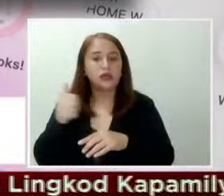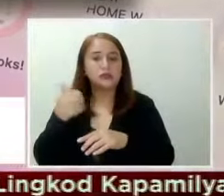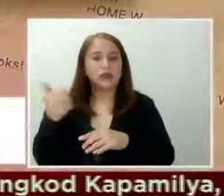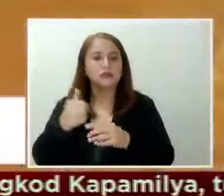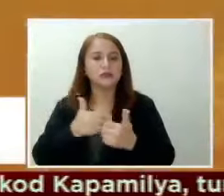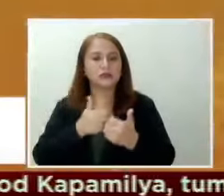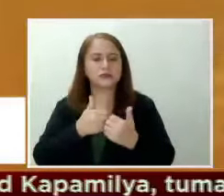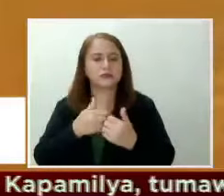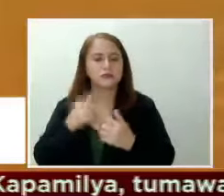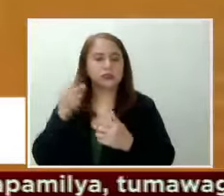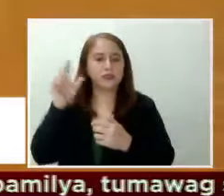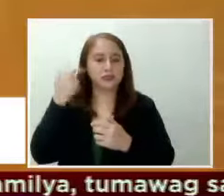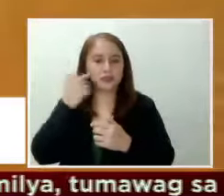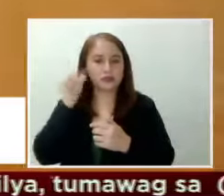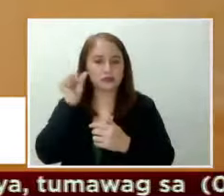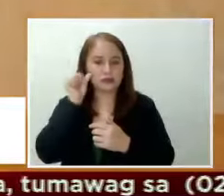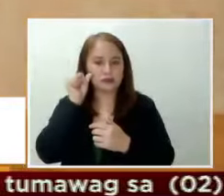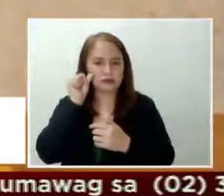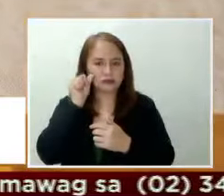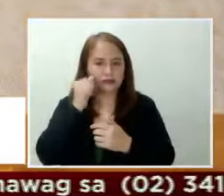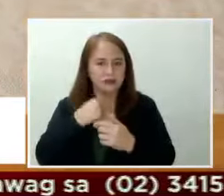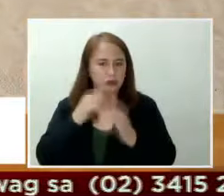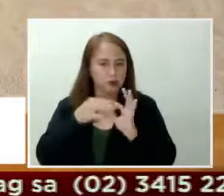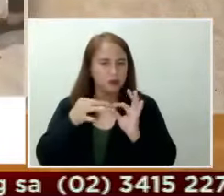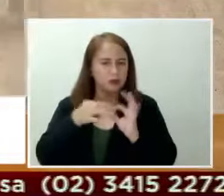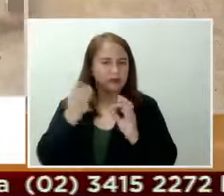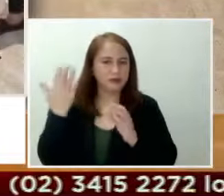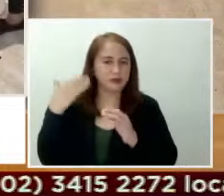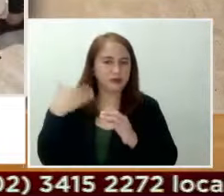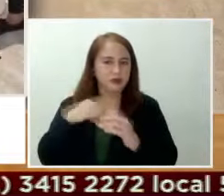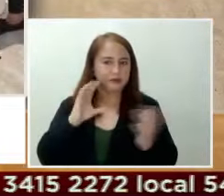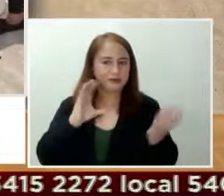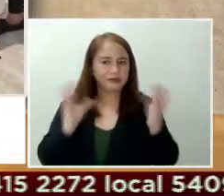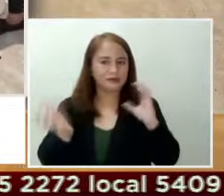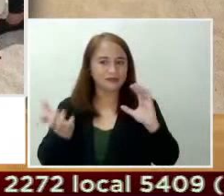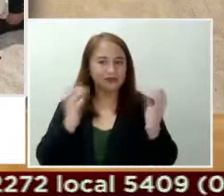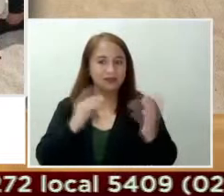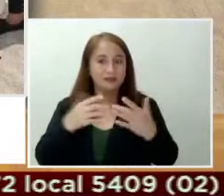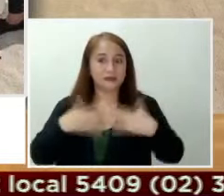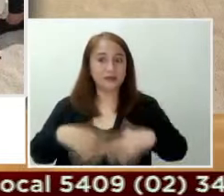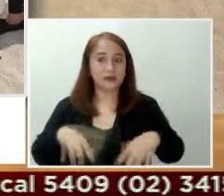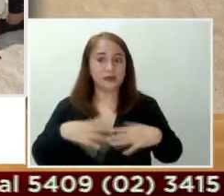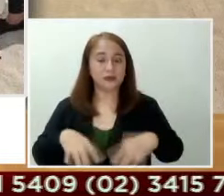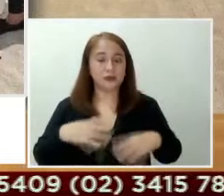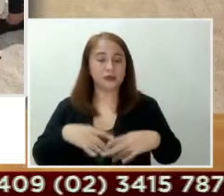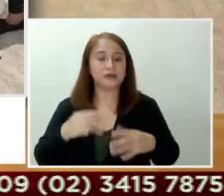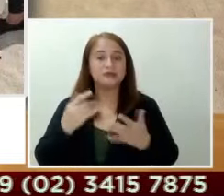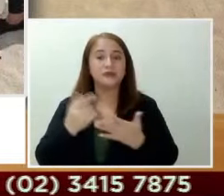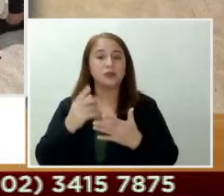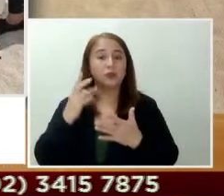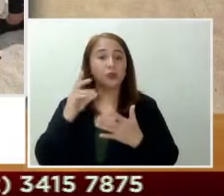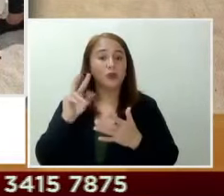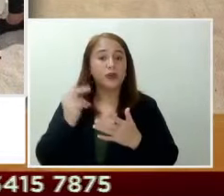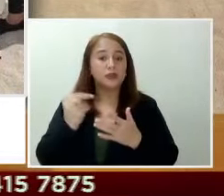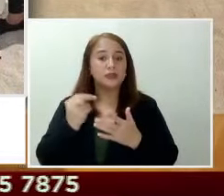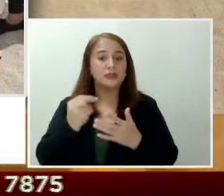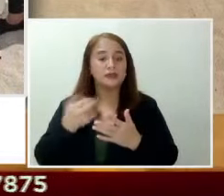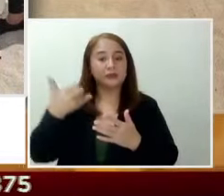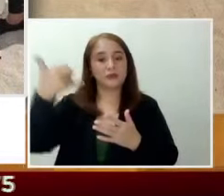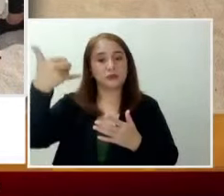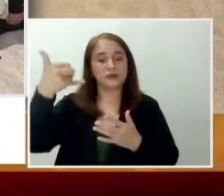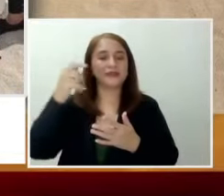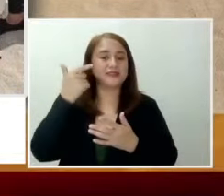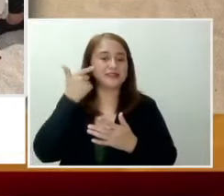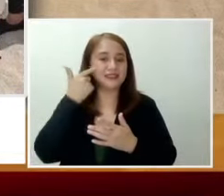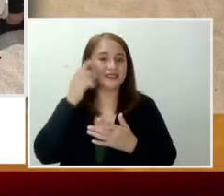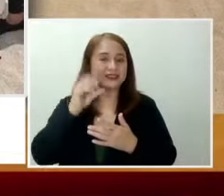Anderson. Napuna ng netizens na kung pagbabasihan ang kanila mga damit, kinunan ang larawan noong nag-couple selfie si na Julia at Gerald